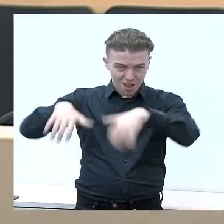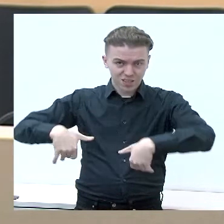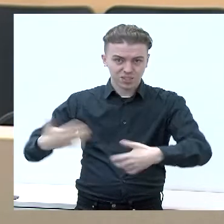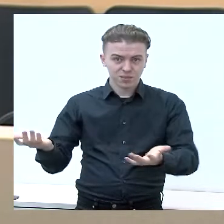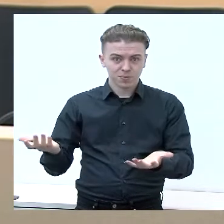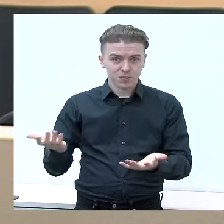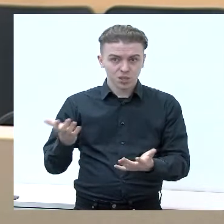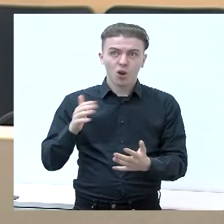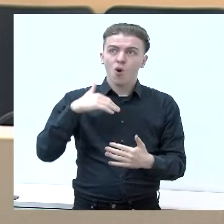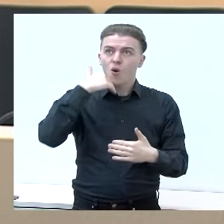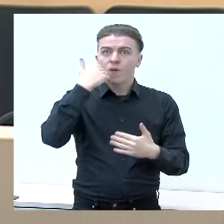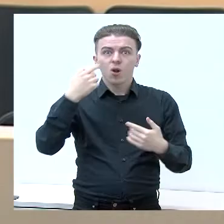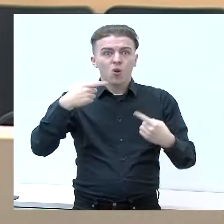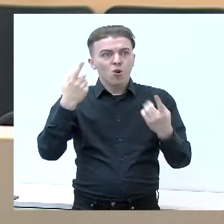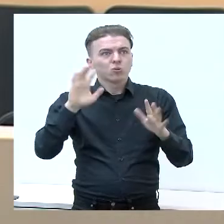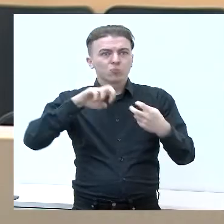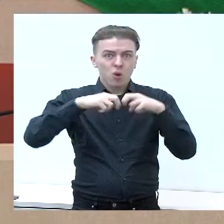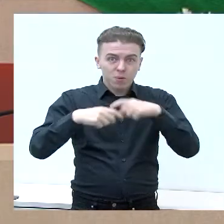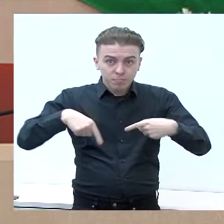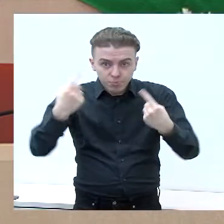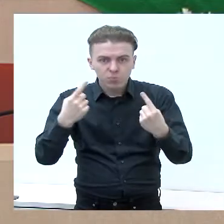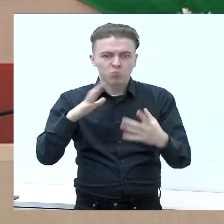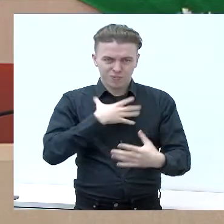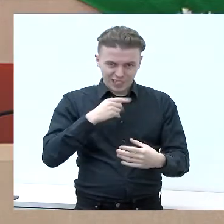konkrečiam pavingam atveju vežai į Kauną ar į Vilnių?